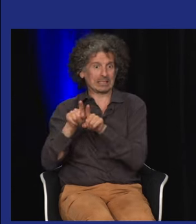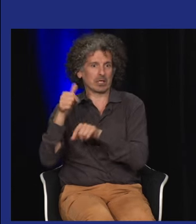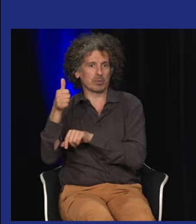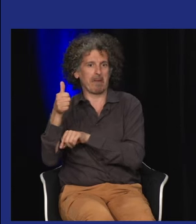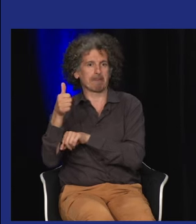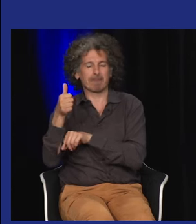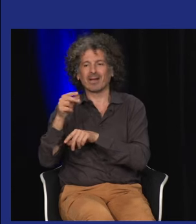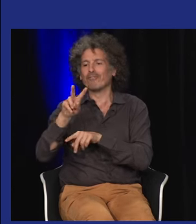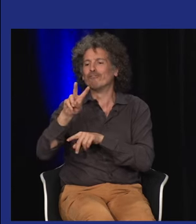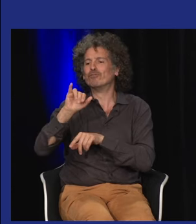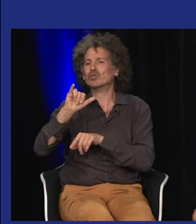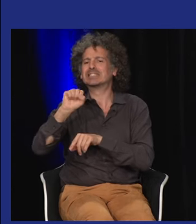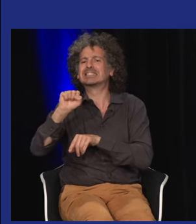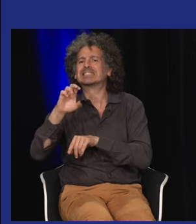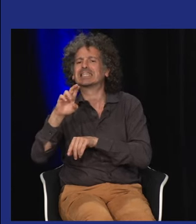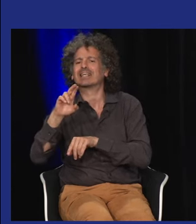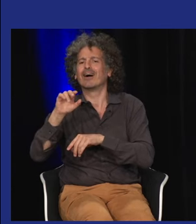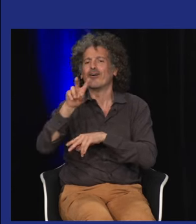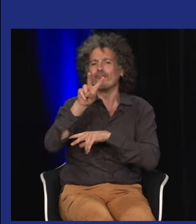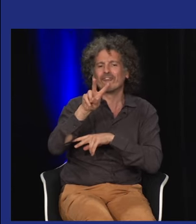aussi qui qui